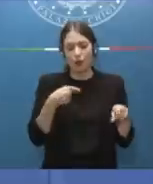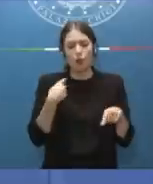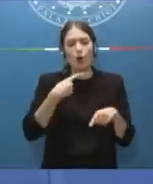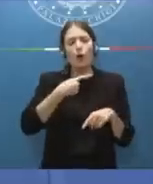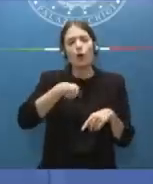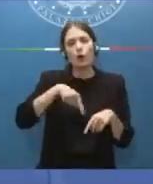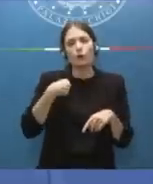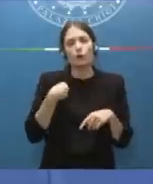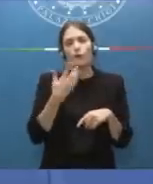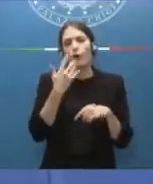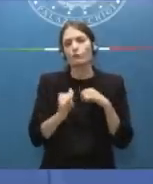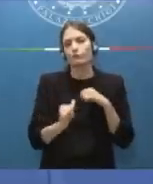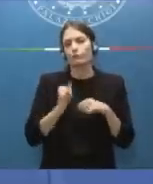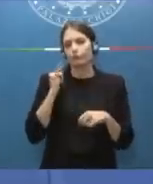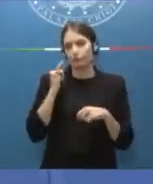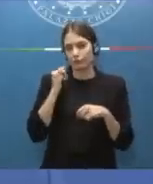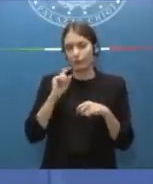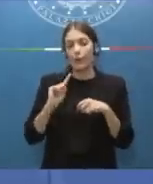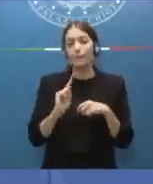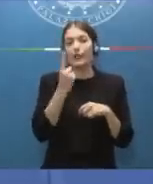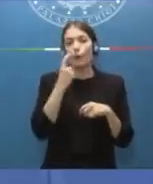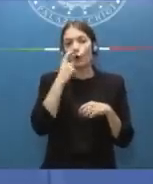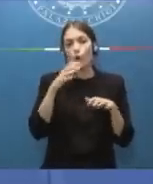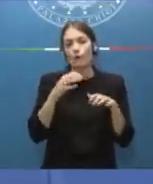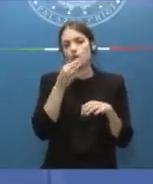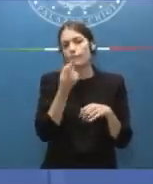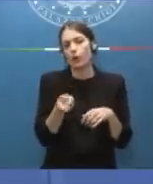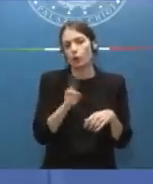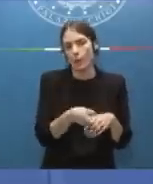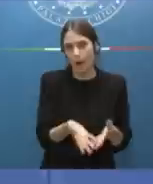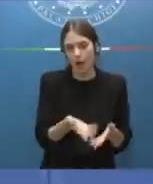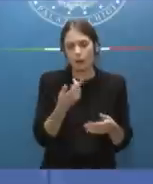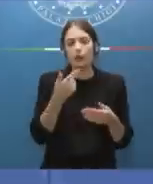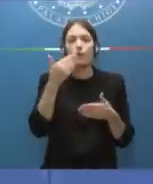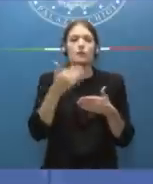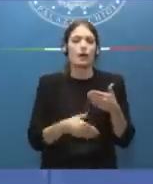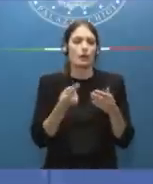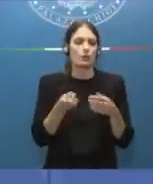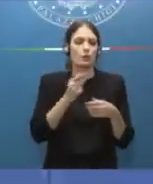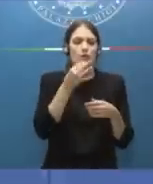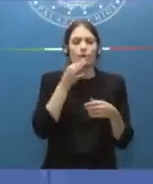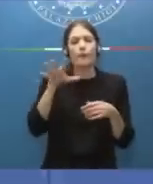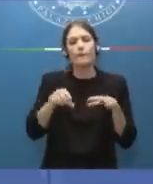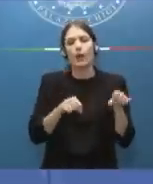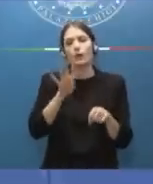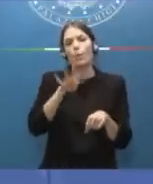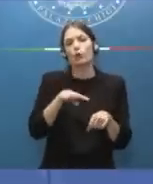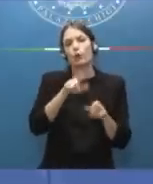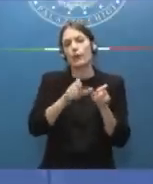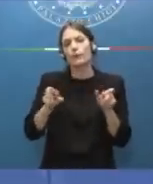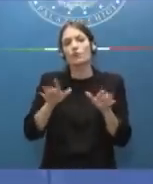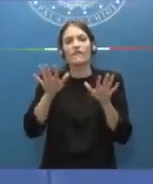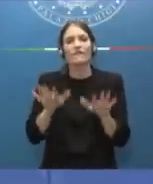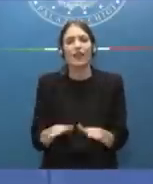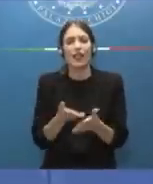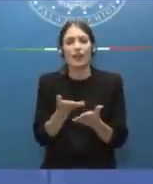la fine di quest'obbligo al primo novembre cioè a domani perché questo ci consente di prendere 4.000 persone che attualmente sono ferme